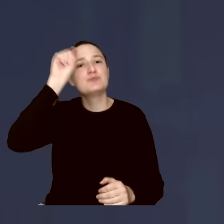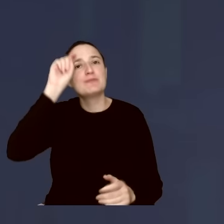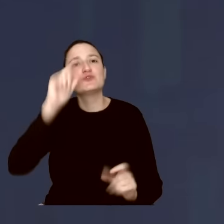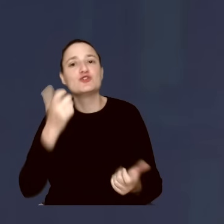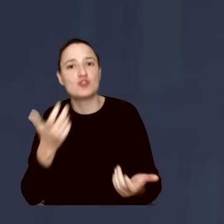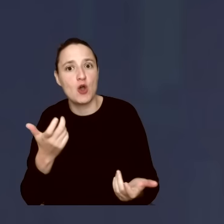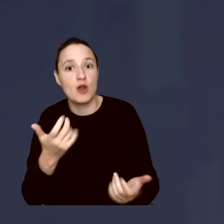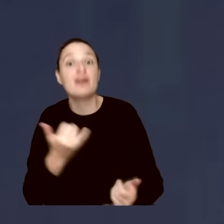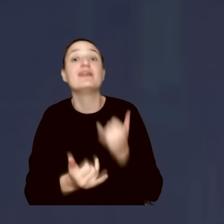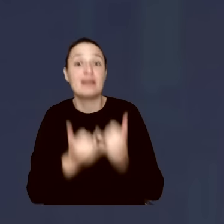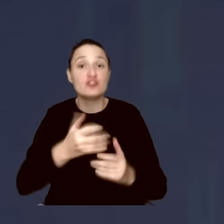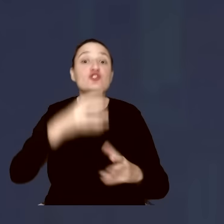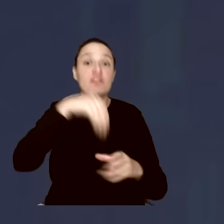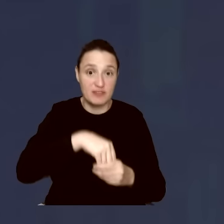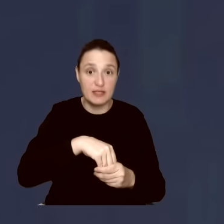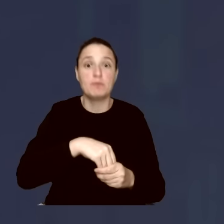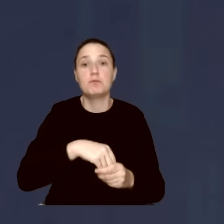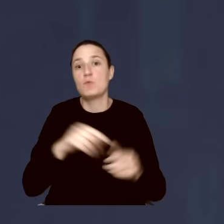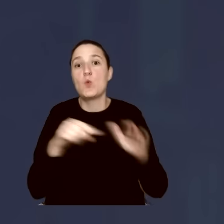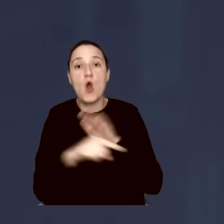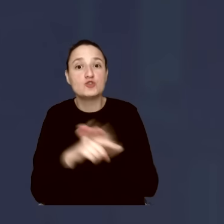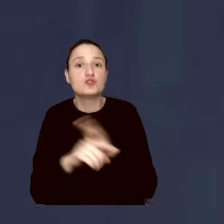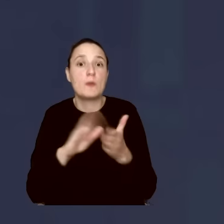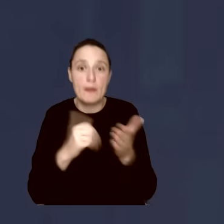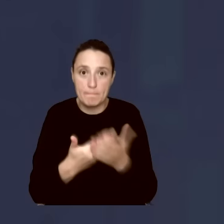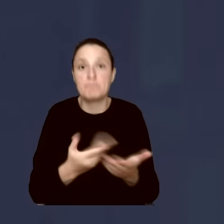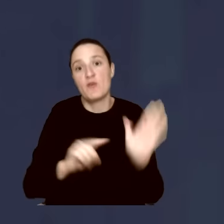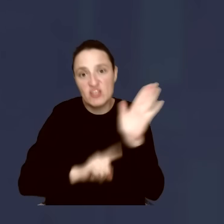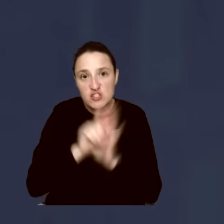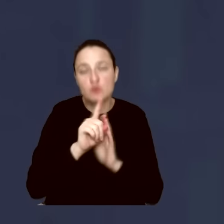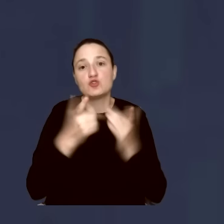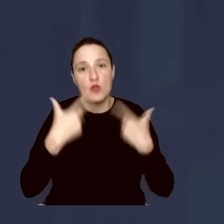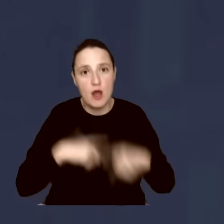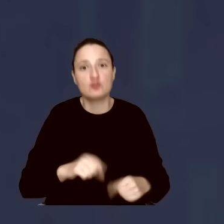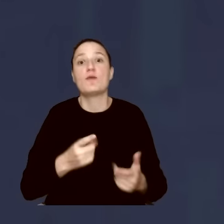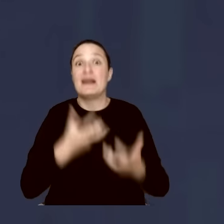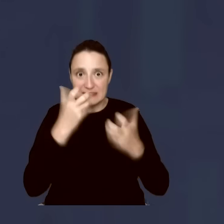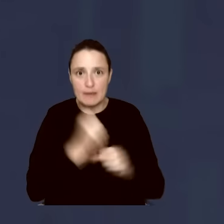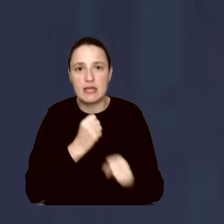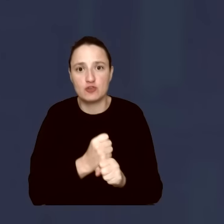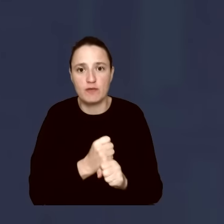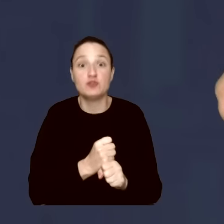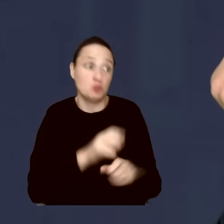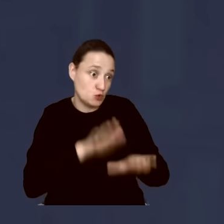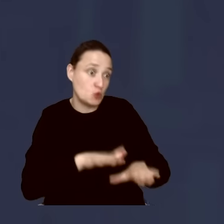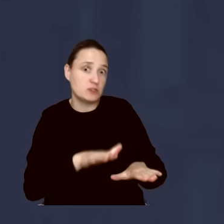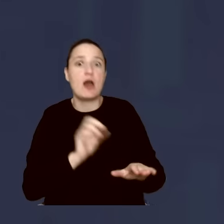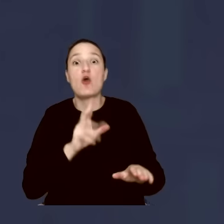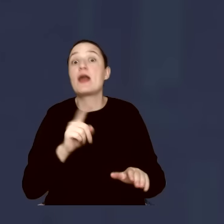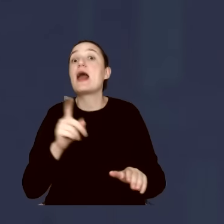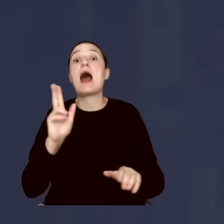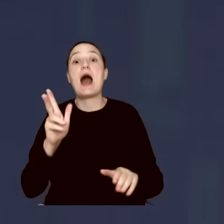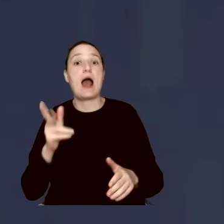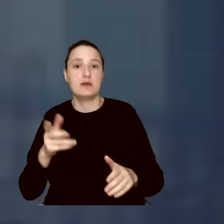się wśród tych rzeczywiście uchodźców, nie wiem, osoba wykształcona, albo chociażby taka, która chce pracować, to ją zostawią. A tych inżynierów z